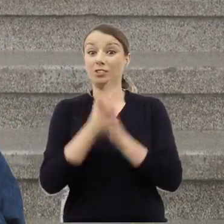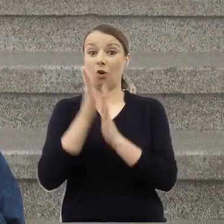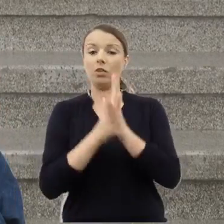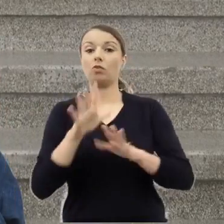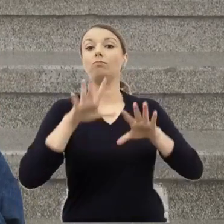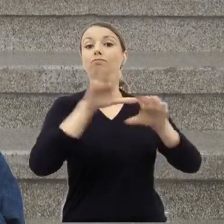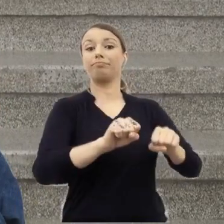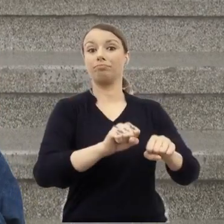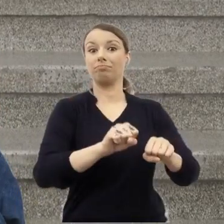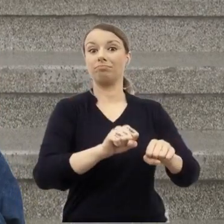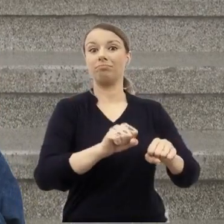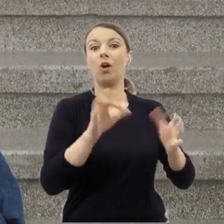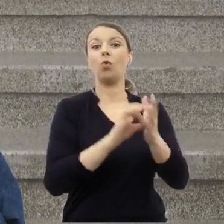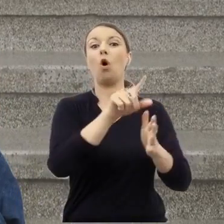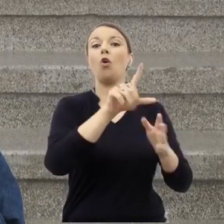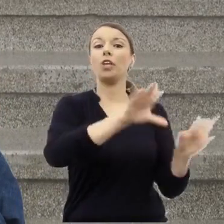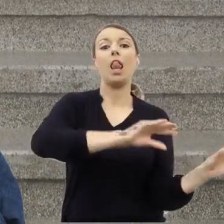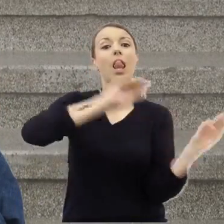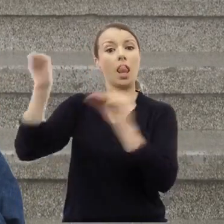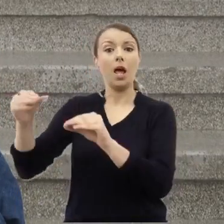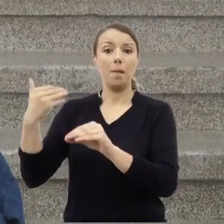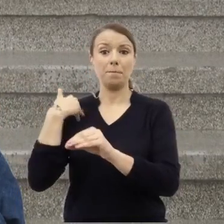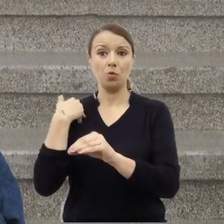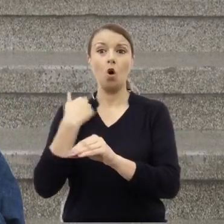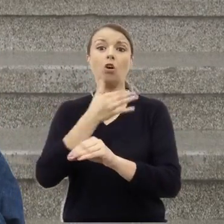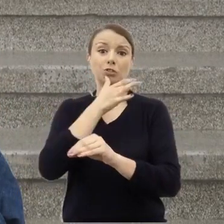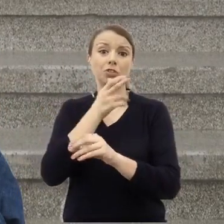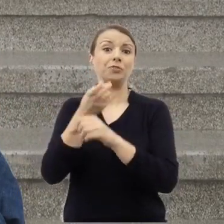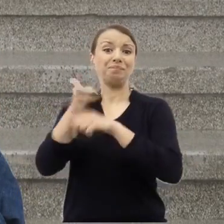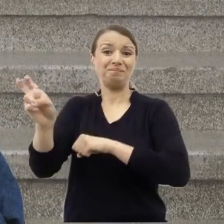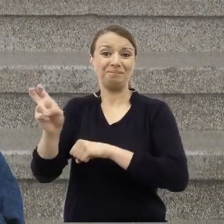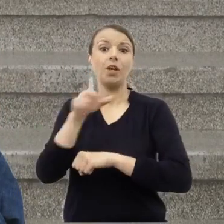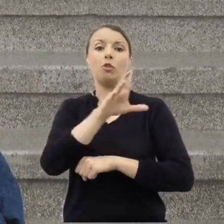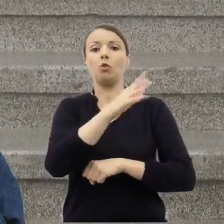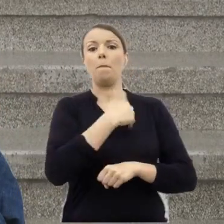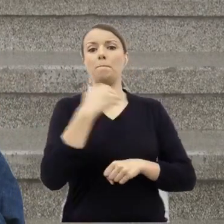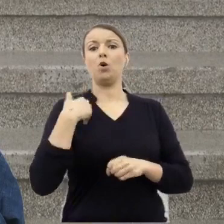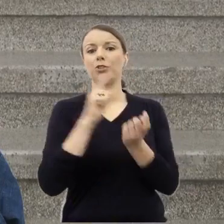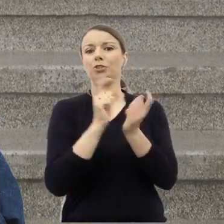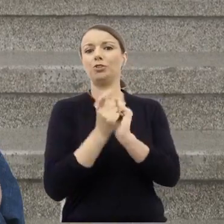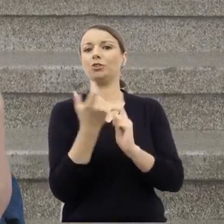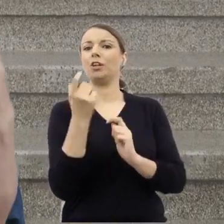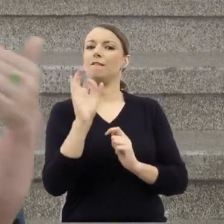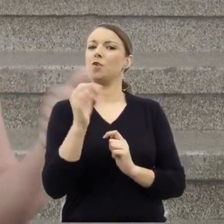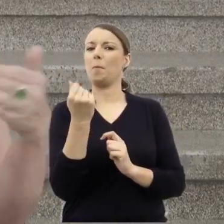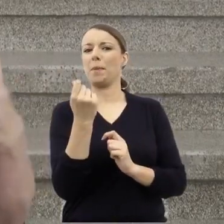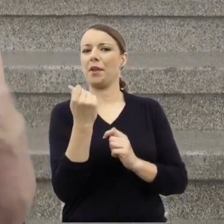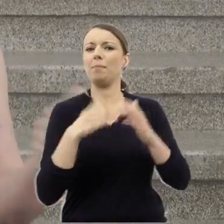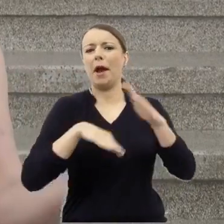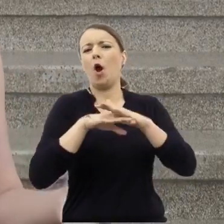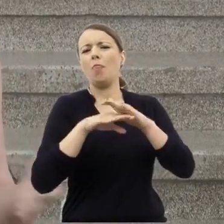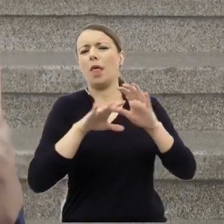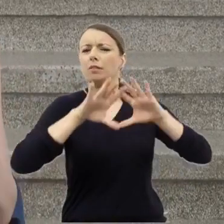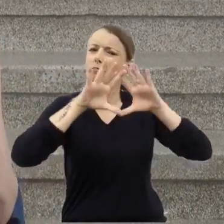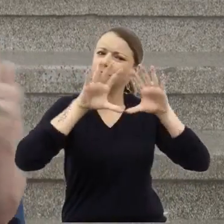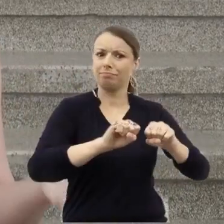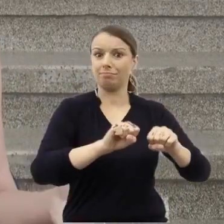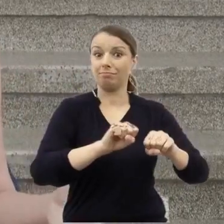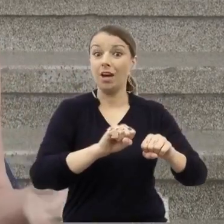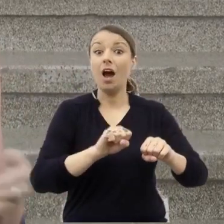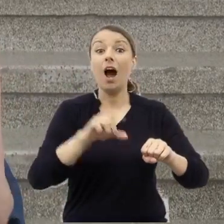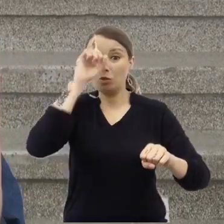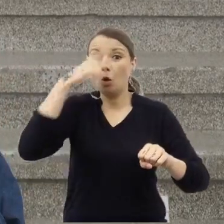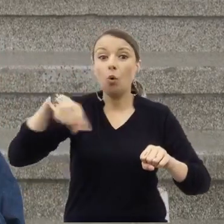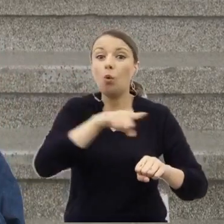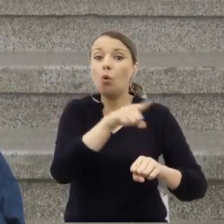wysiedlenia. Byli to ludzie, którzy mieli rozmaite plany. Przede wszystkim to byli ludzie, którzy właśnie